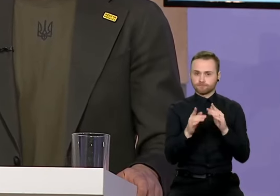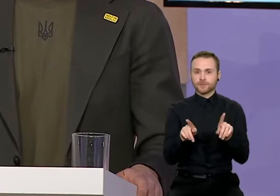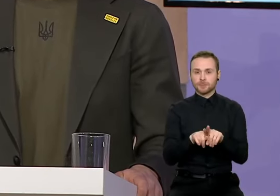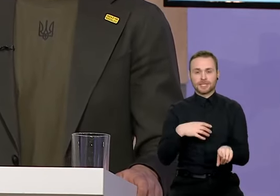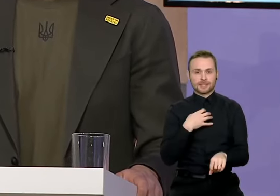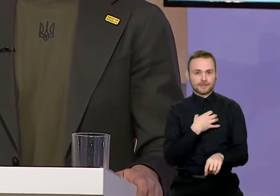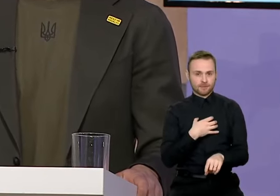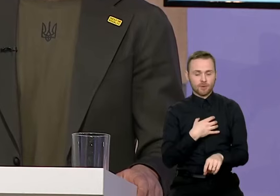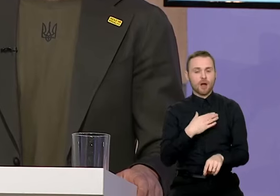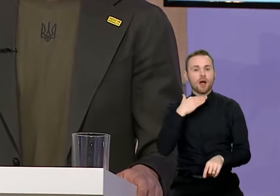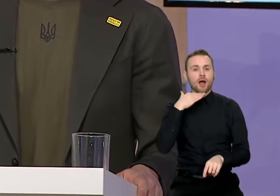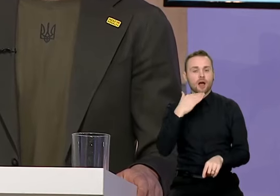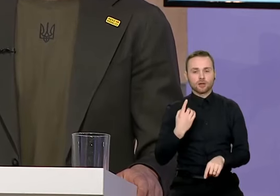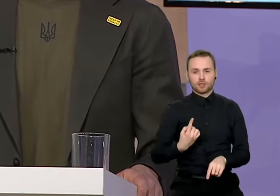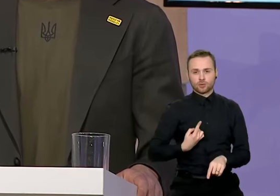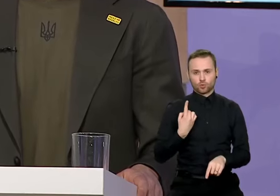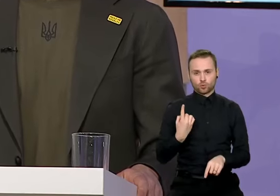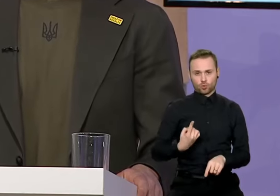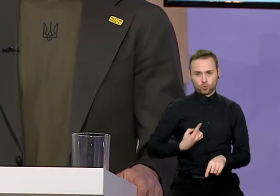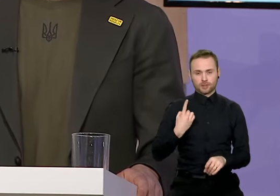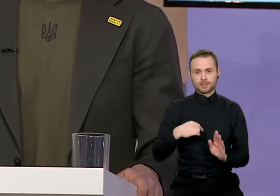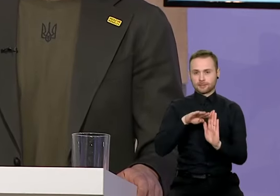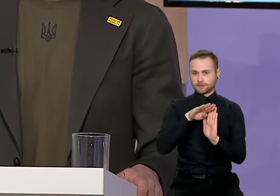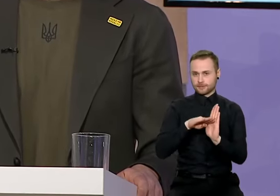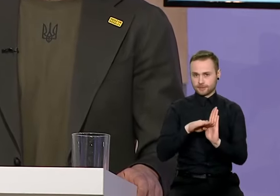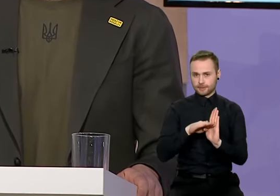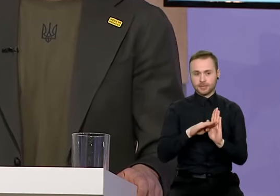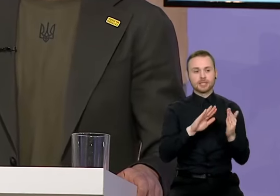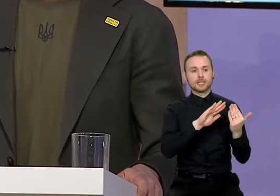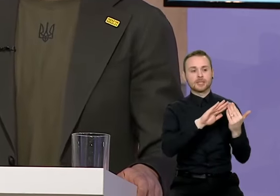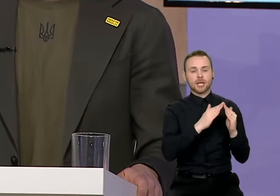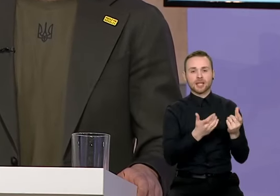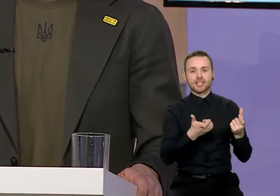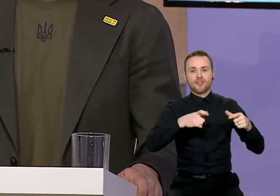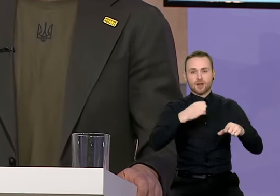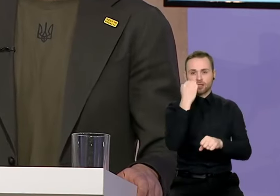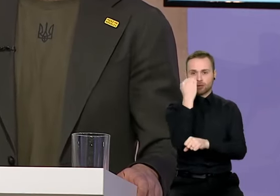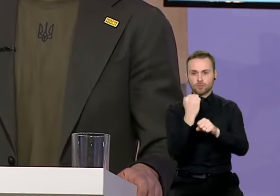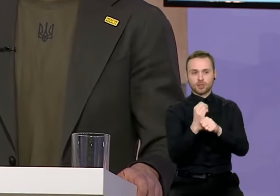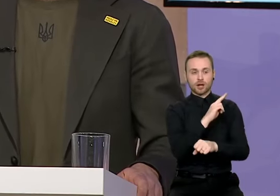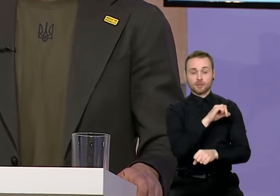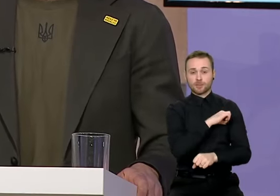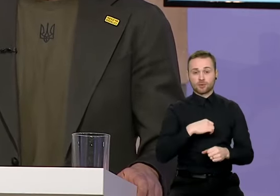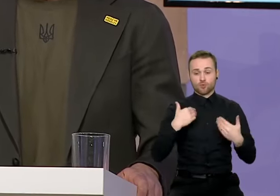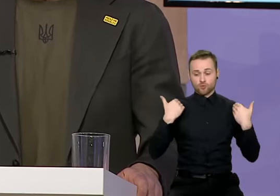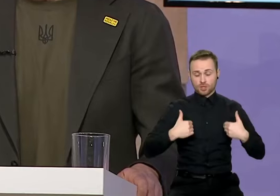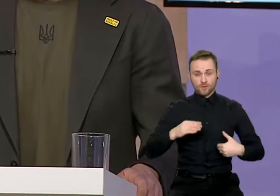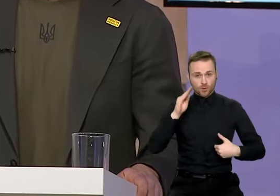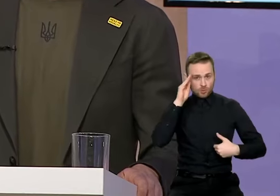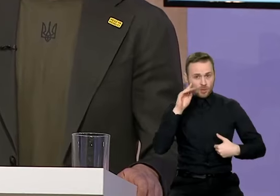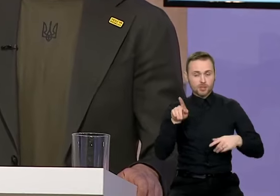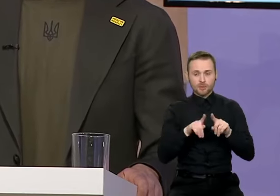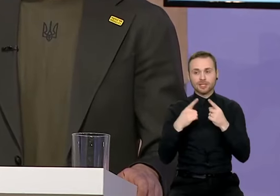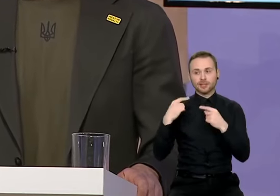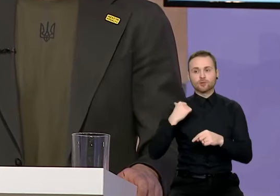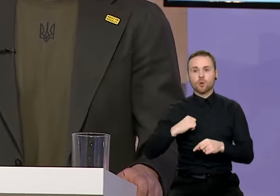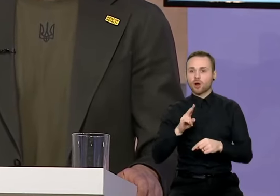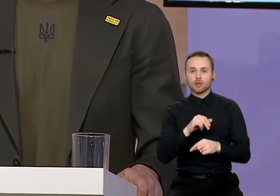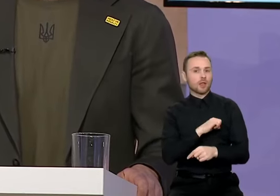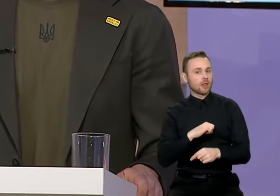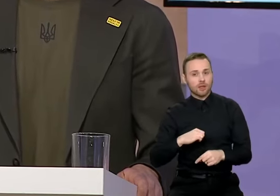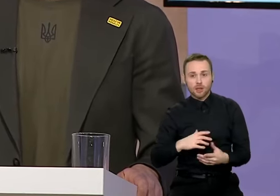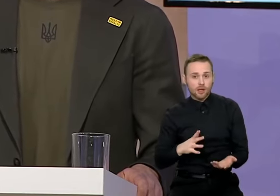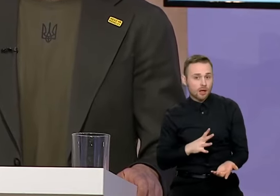aiškios instrukcijos algoritmams tiem žmonėms, tiems savivaldybėms darbuotojams, kurie rūpinas ne tik savimi, bet ir nuo jų priklausančiais asmenimis. Tai